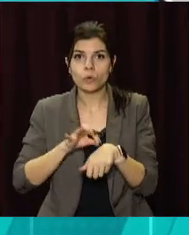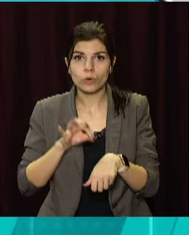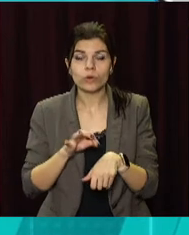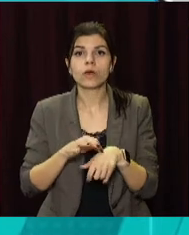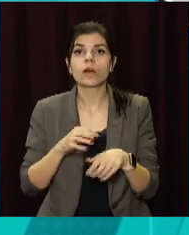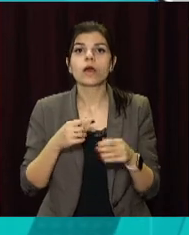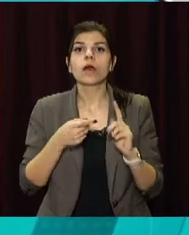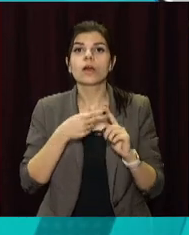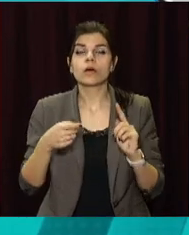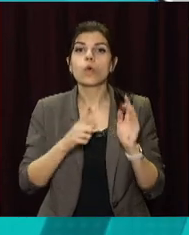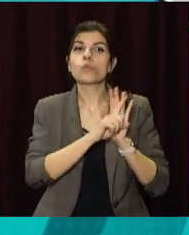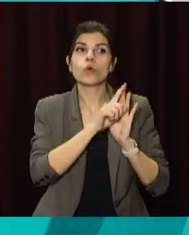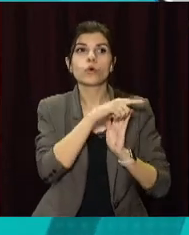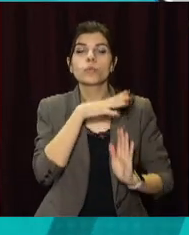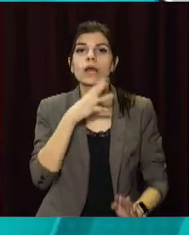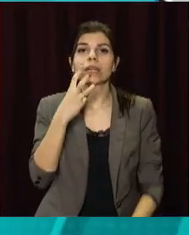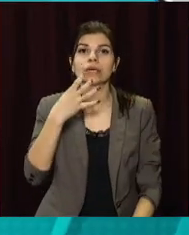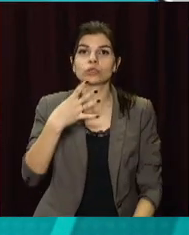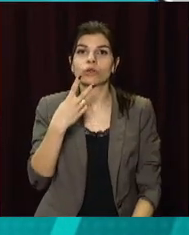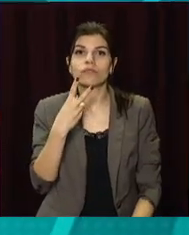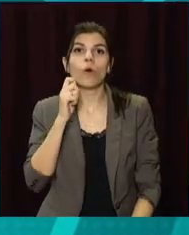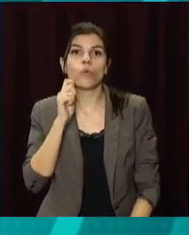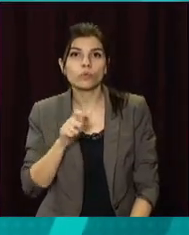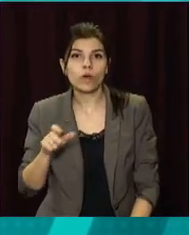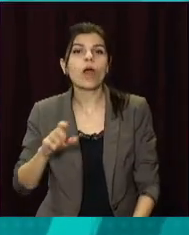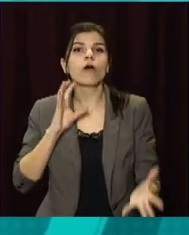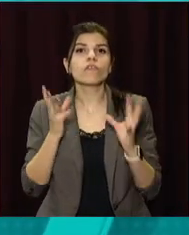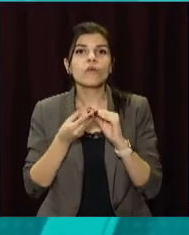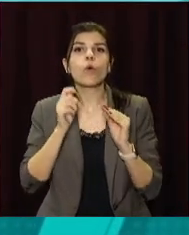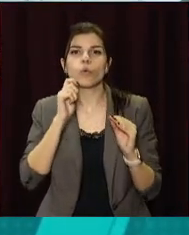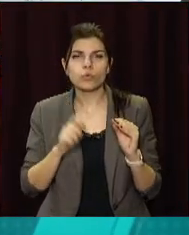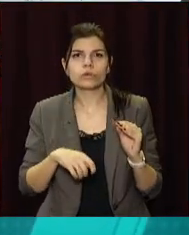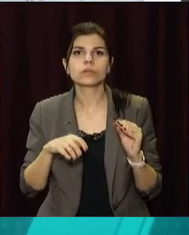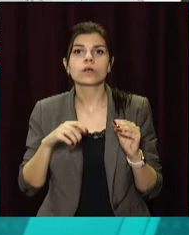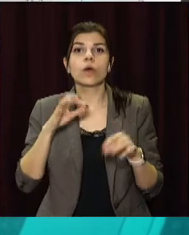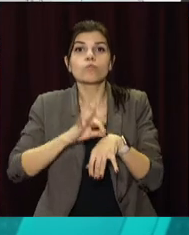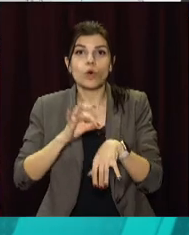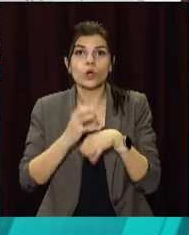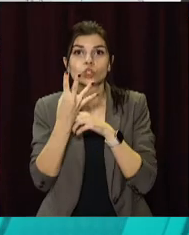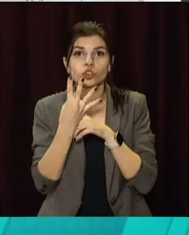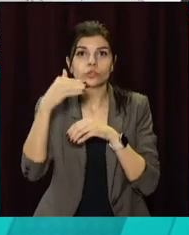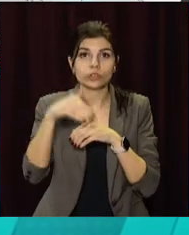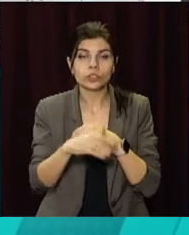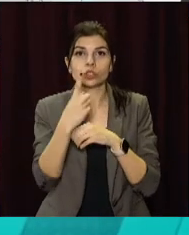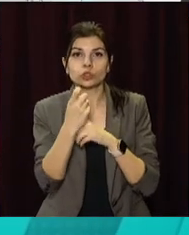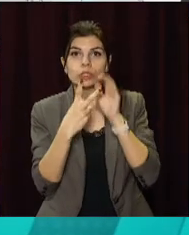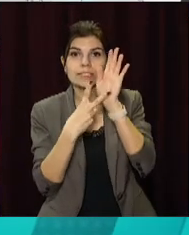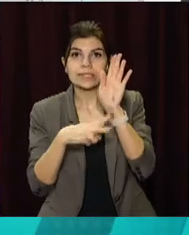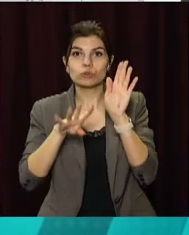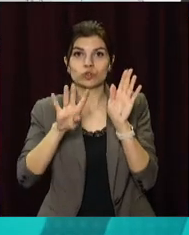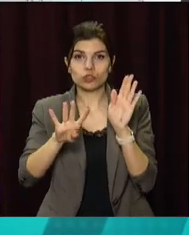пандемії. Померли 342 українця. Загалом в Україні діагностували 14 тисяч 174